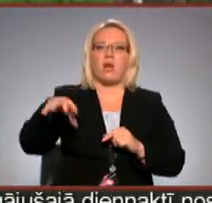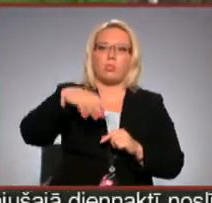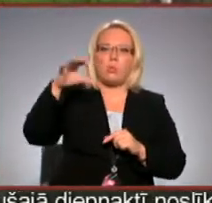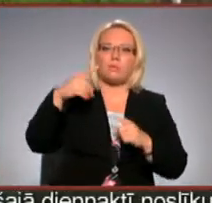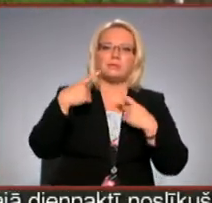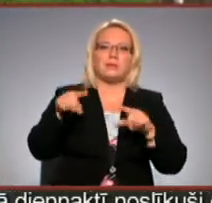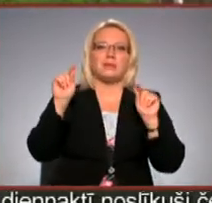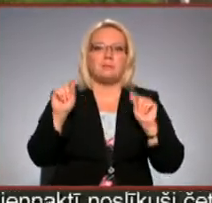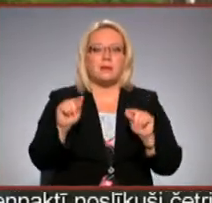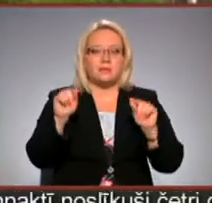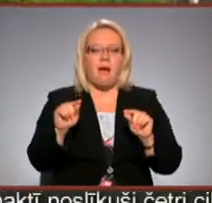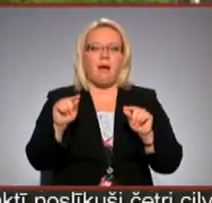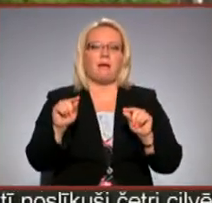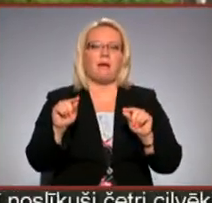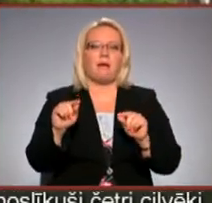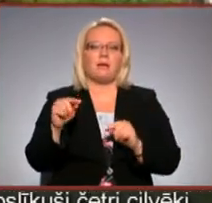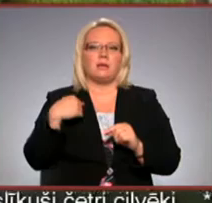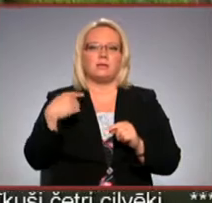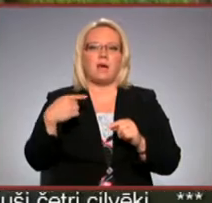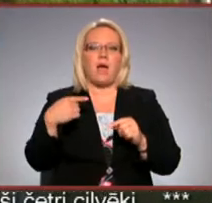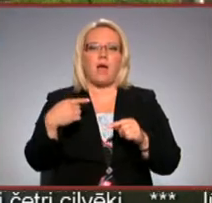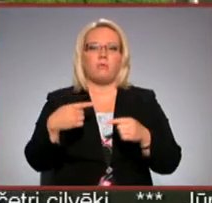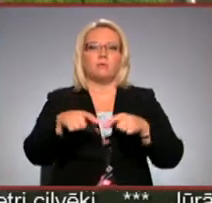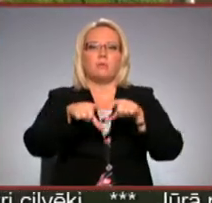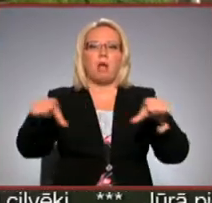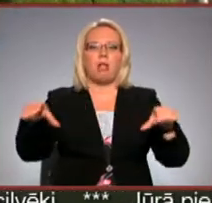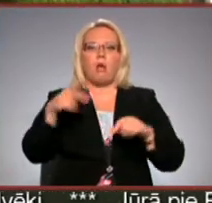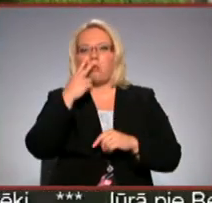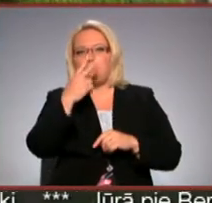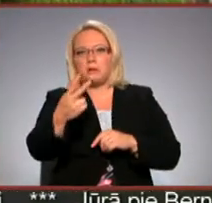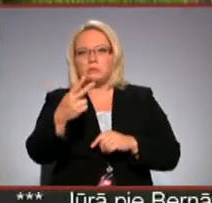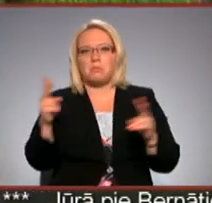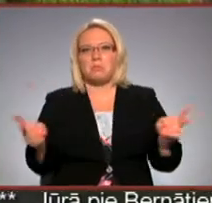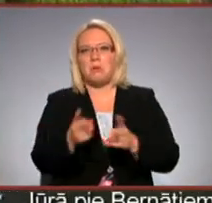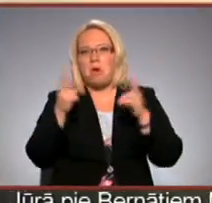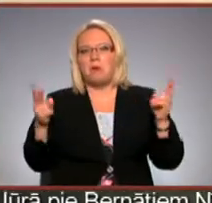dūma. Es tā uz balkonu apskatos, skatos deg.